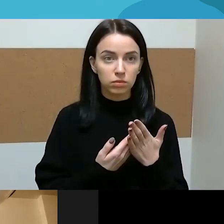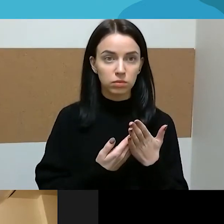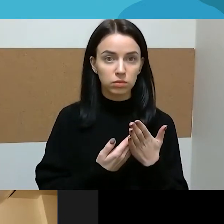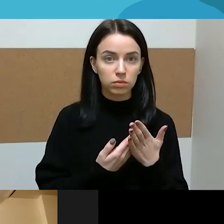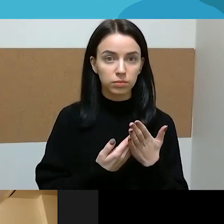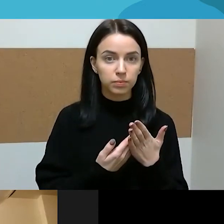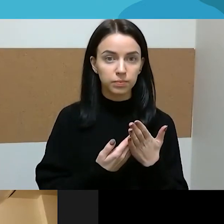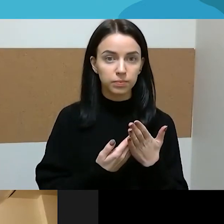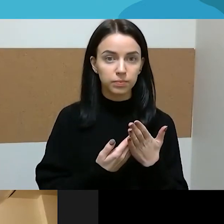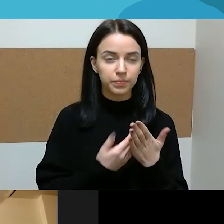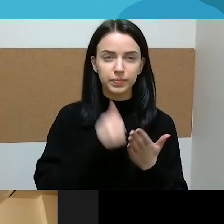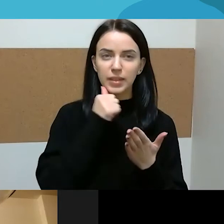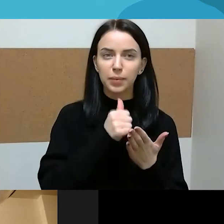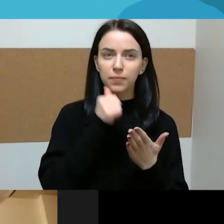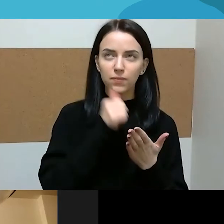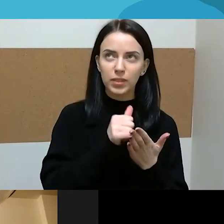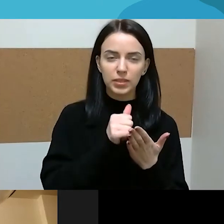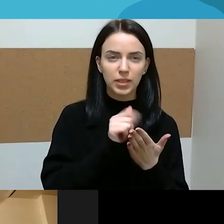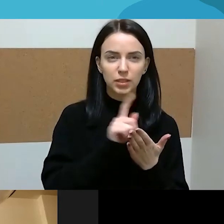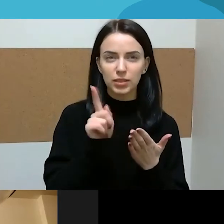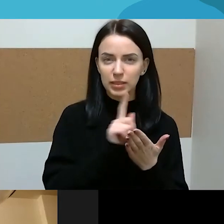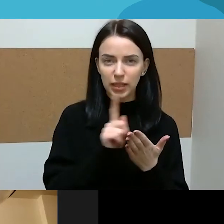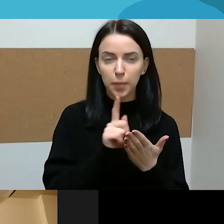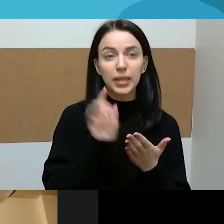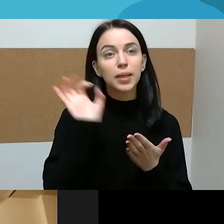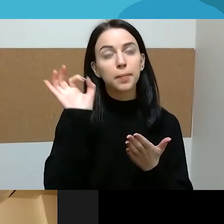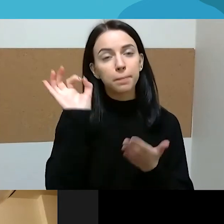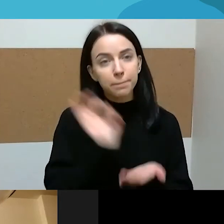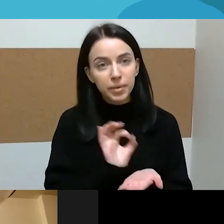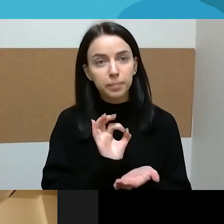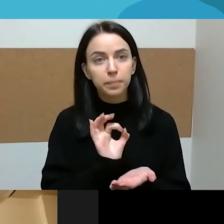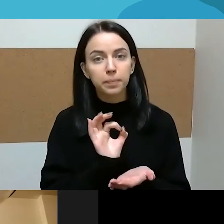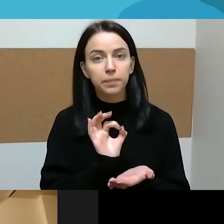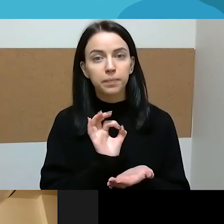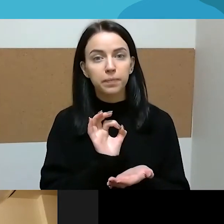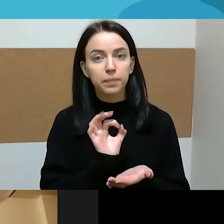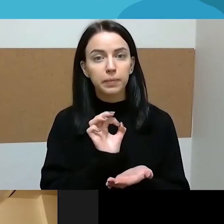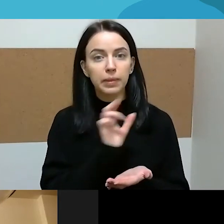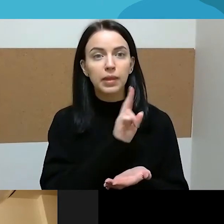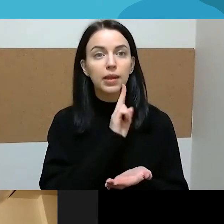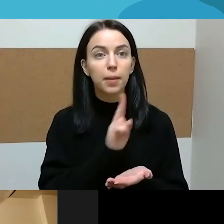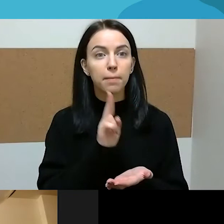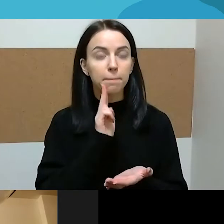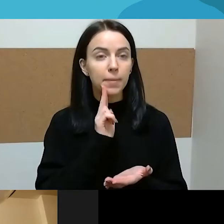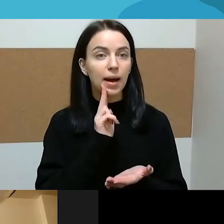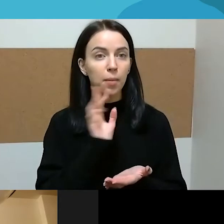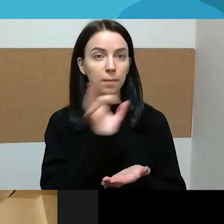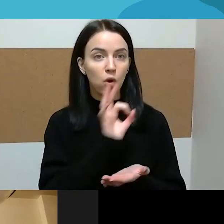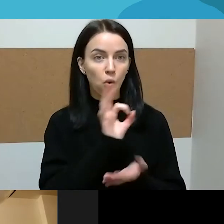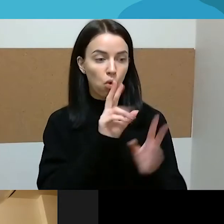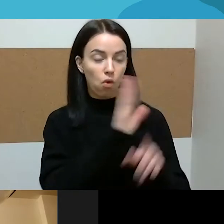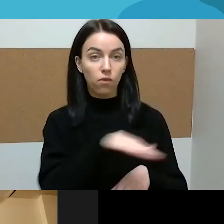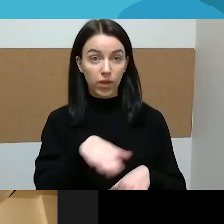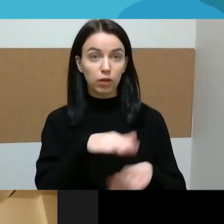tai bus kategoriška labai, bet dažniau mama tam kontekste yra minima. Jeigu tik